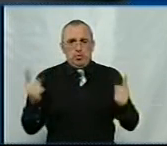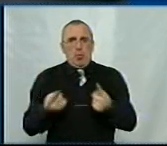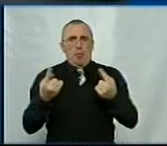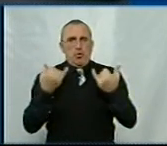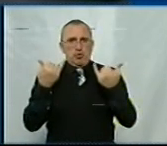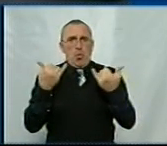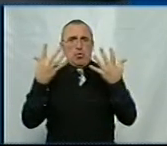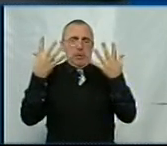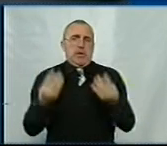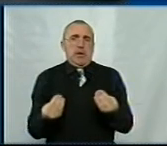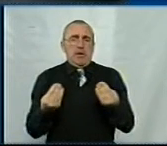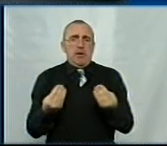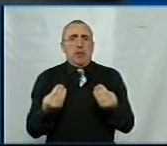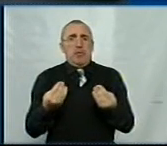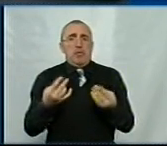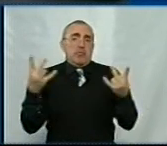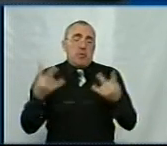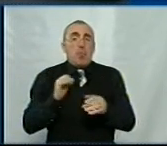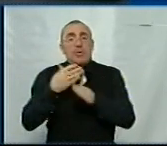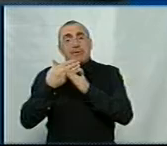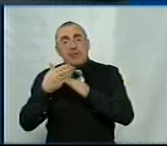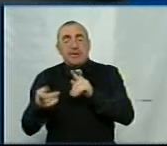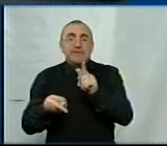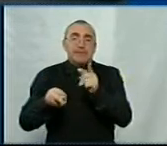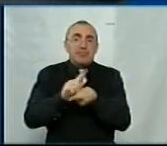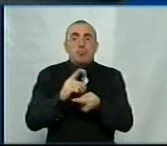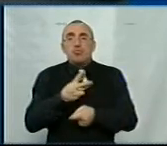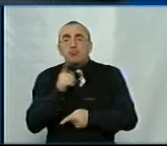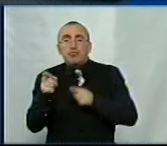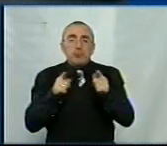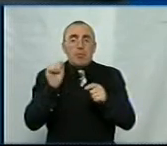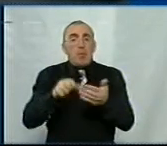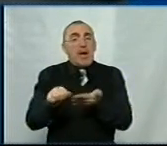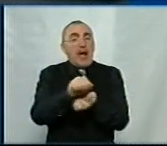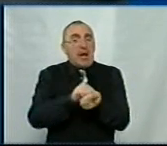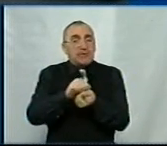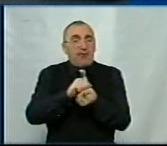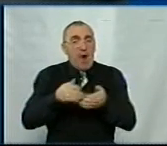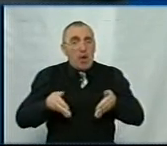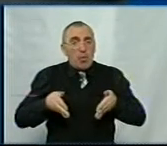сьогоднішнього дня. Можливо, треба частково змінити акценти, можливо, треба заасфальтувати,